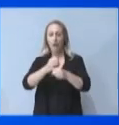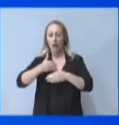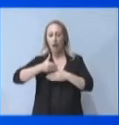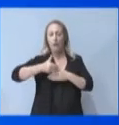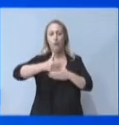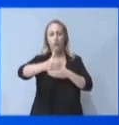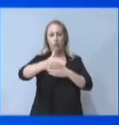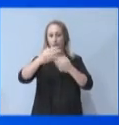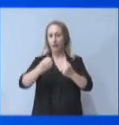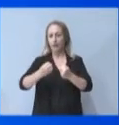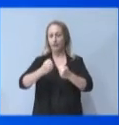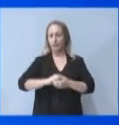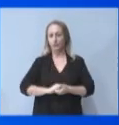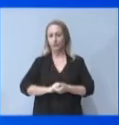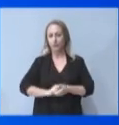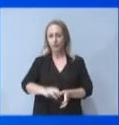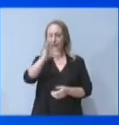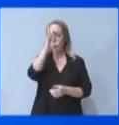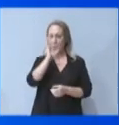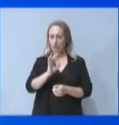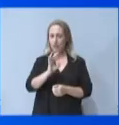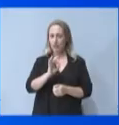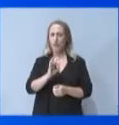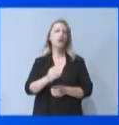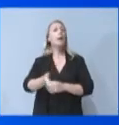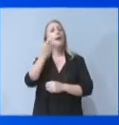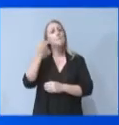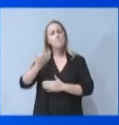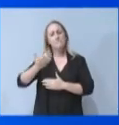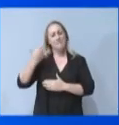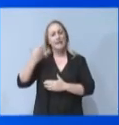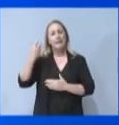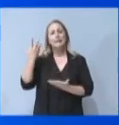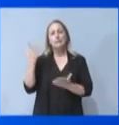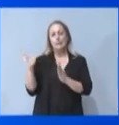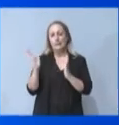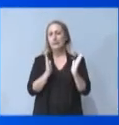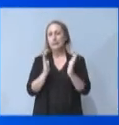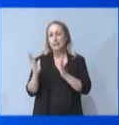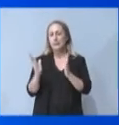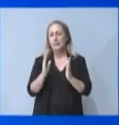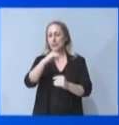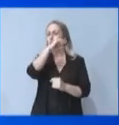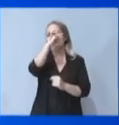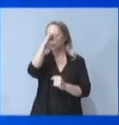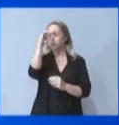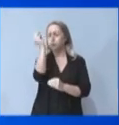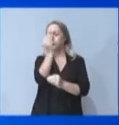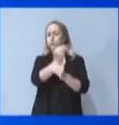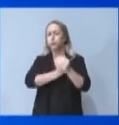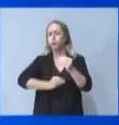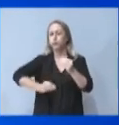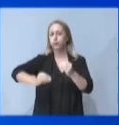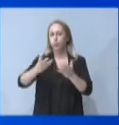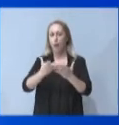Είναι αλήθεια ότι η προηγούμενη περίοδος υπήρξε από τις πιο δύσκολες. Με